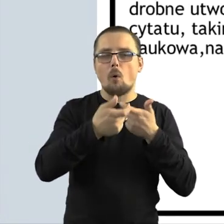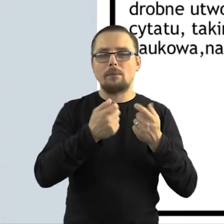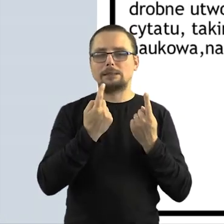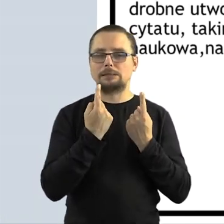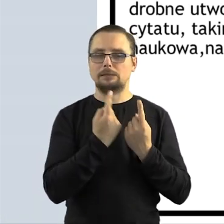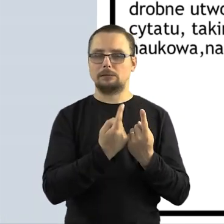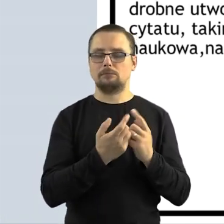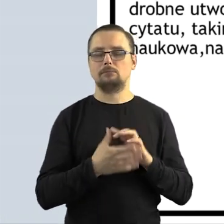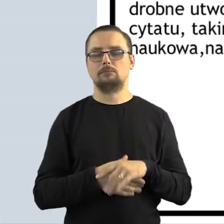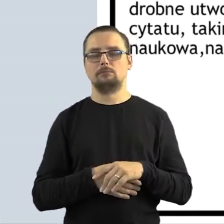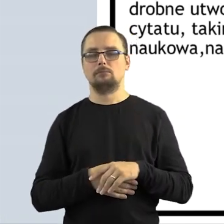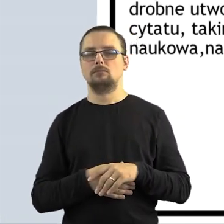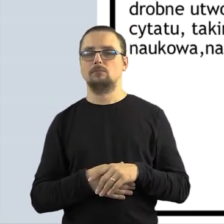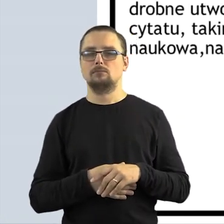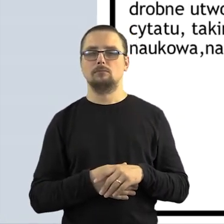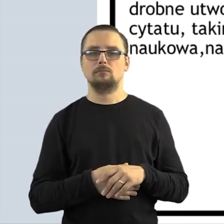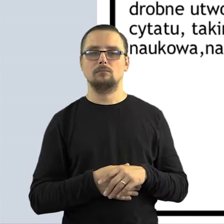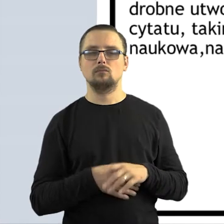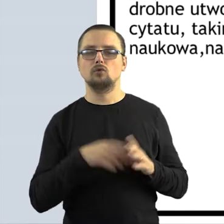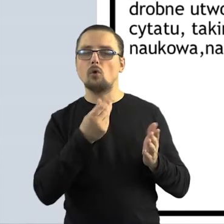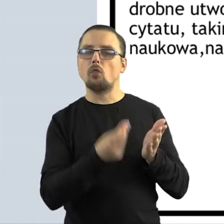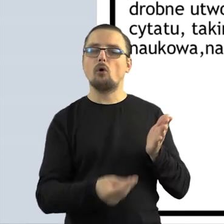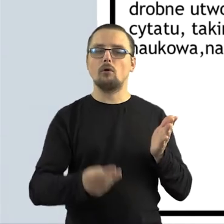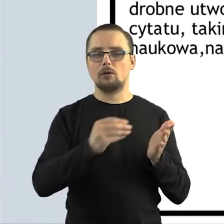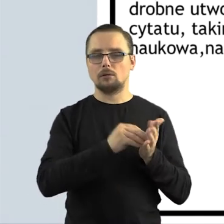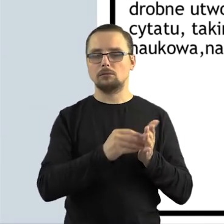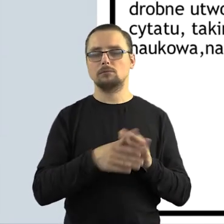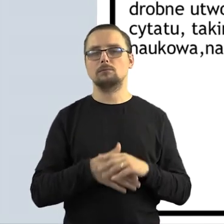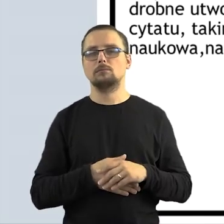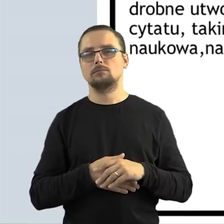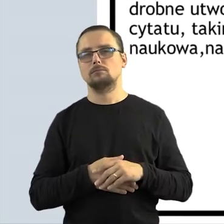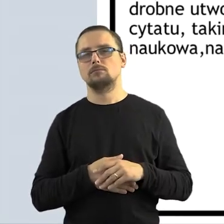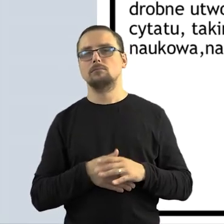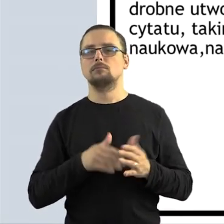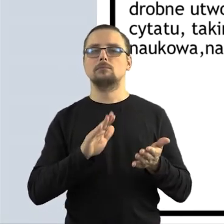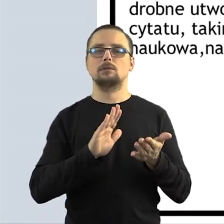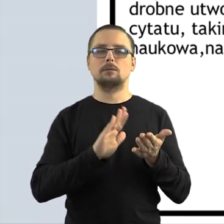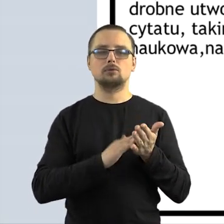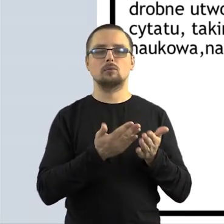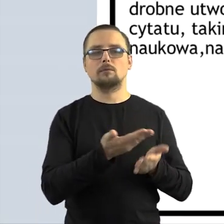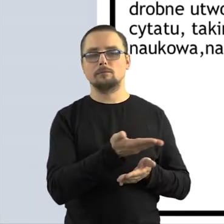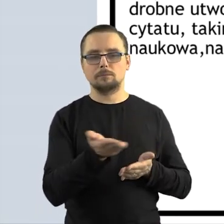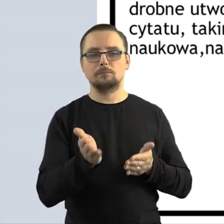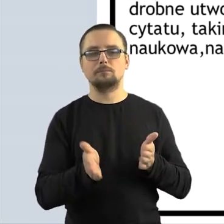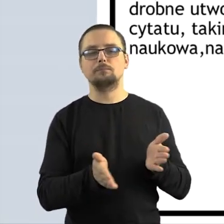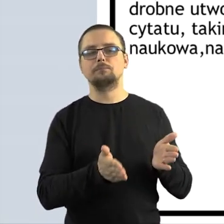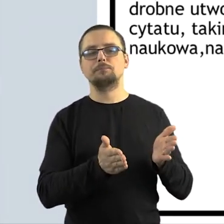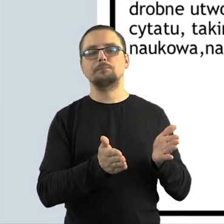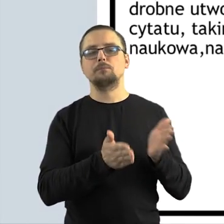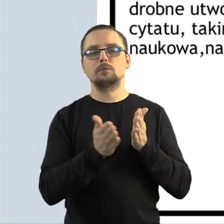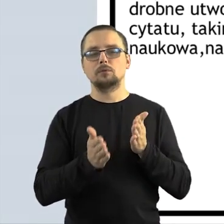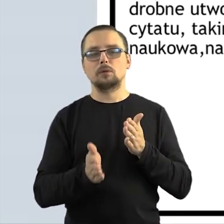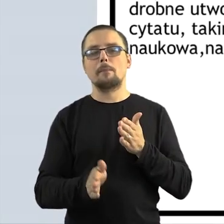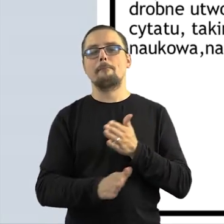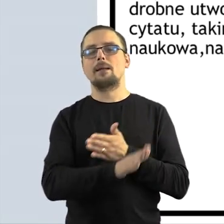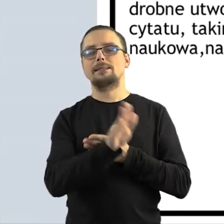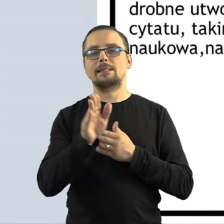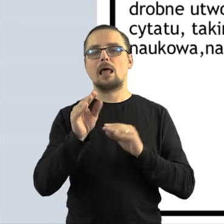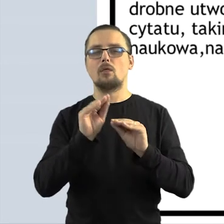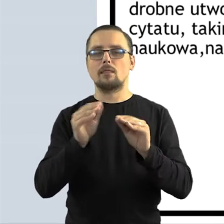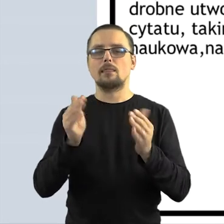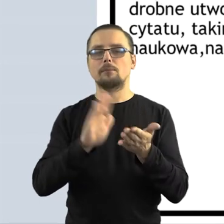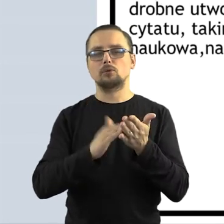przykład, jeśli Państwo tutaj przygotowują prezentację edukacyjną na przykład na temat Czesława